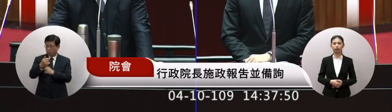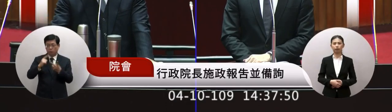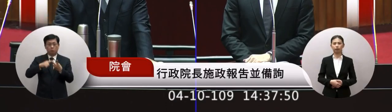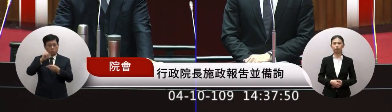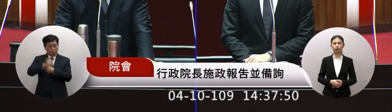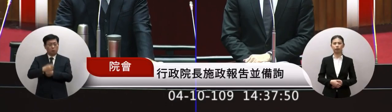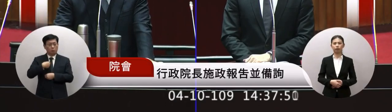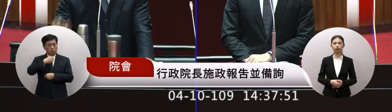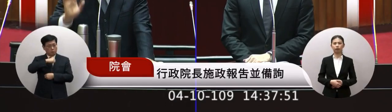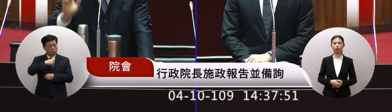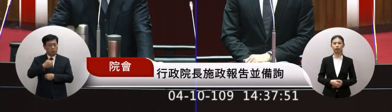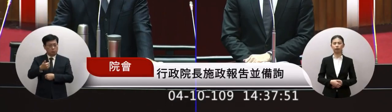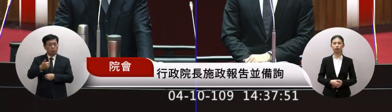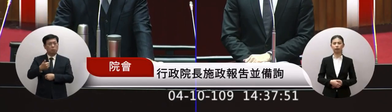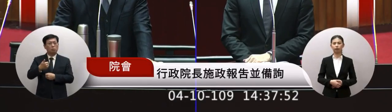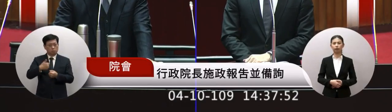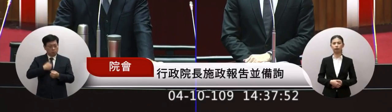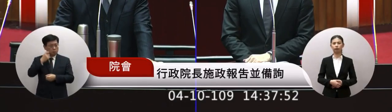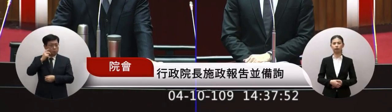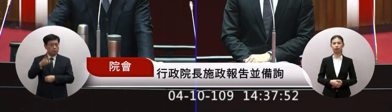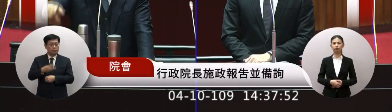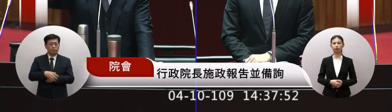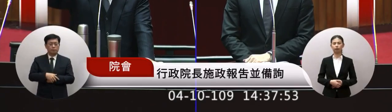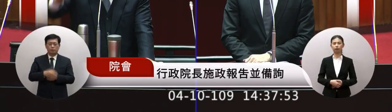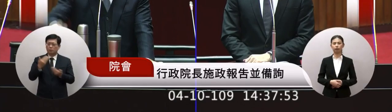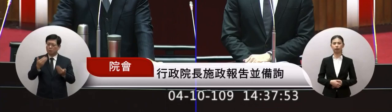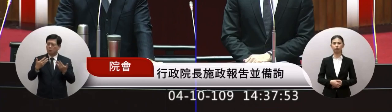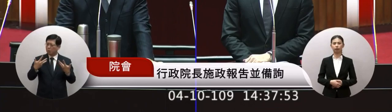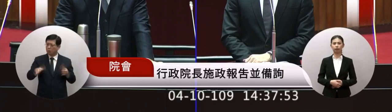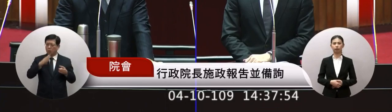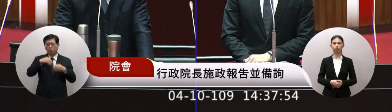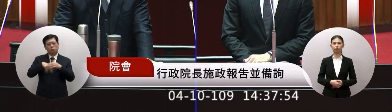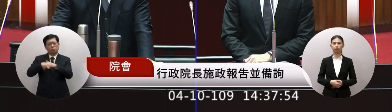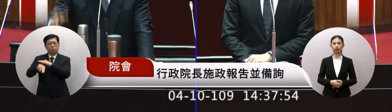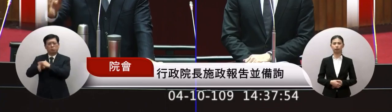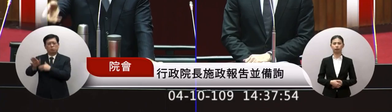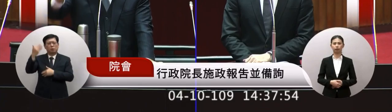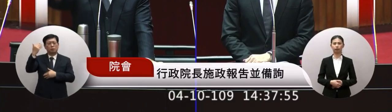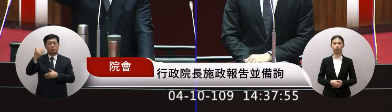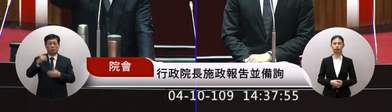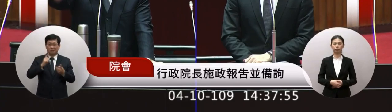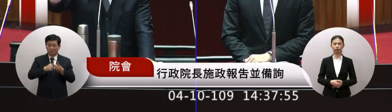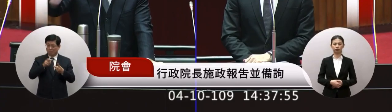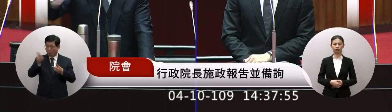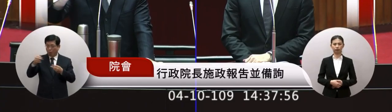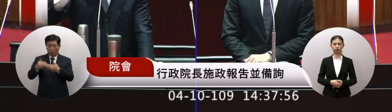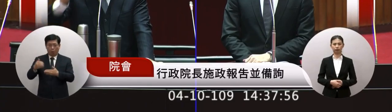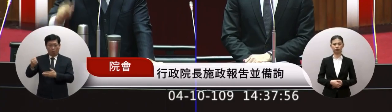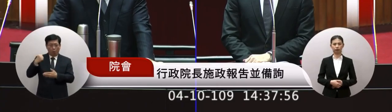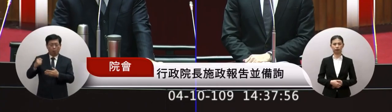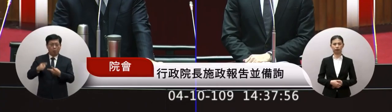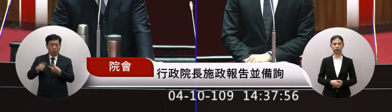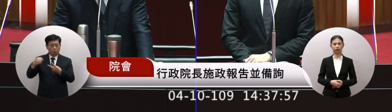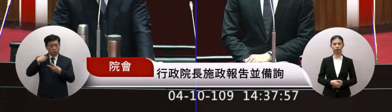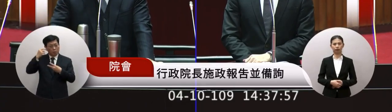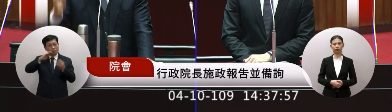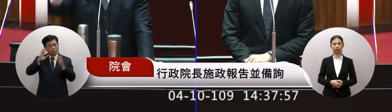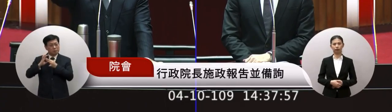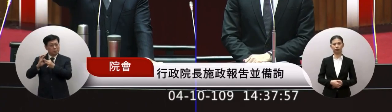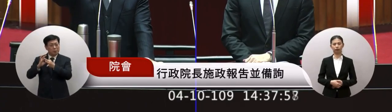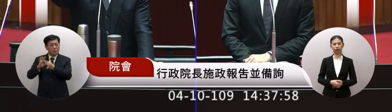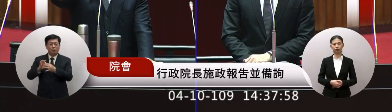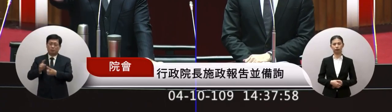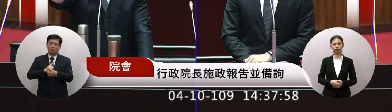輕我們台灣這實是很難的差不多很多照料有的看那邊跟教或是感情的因素